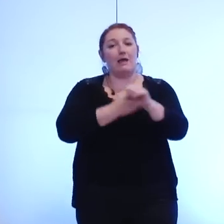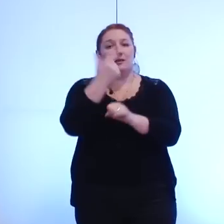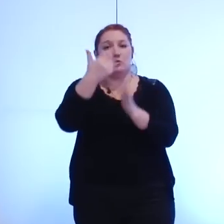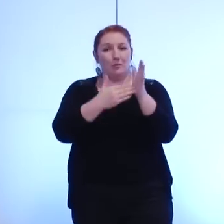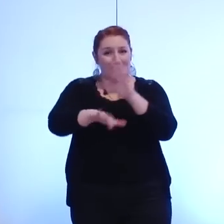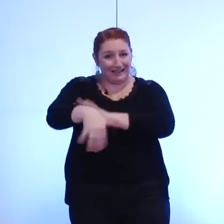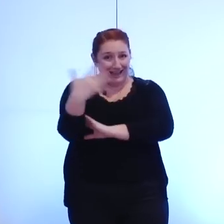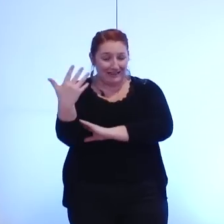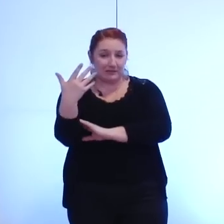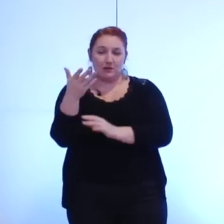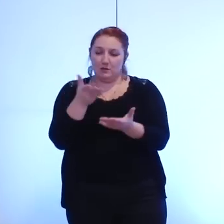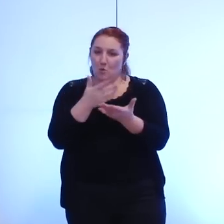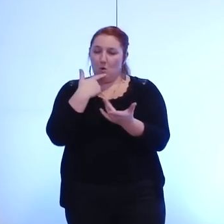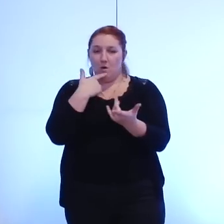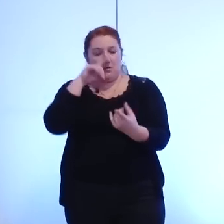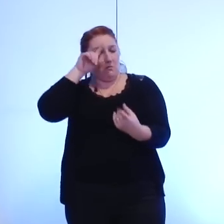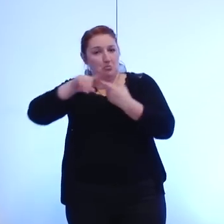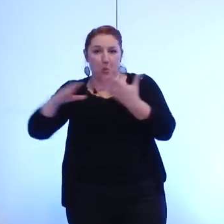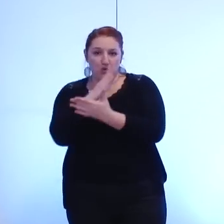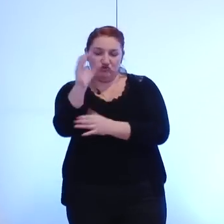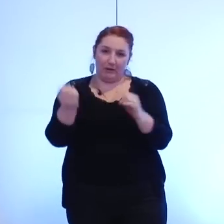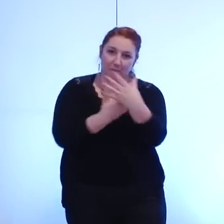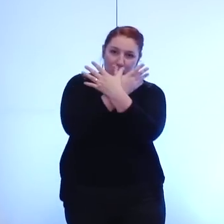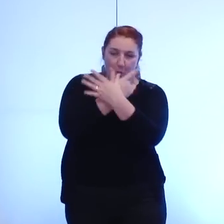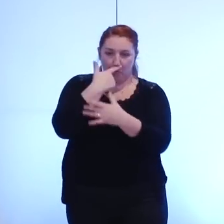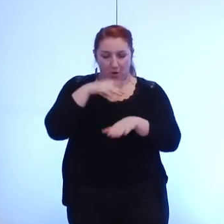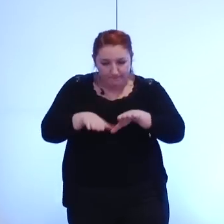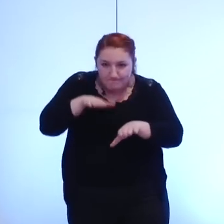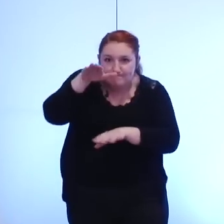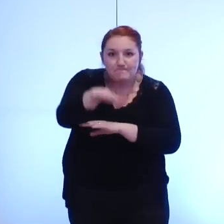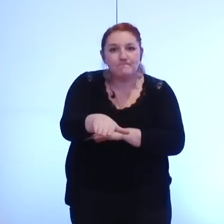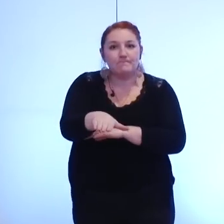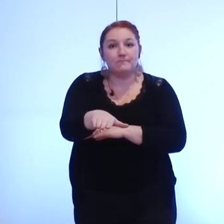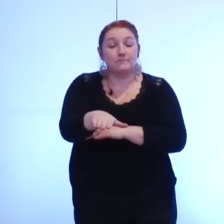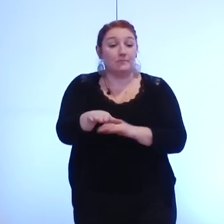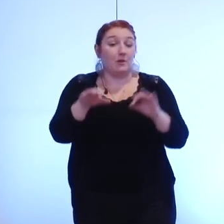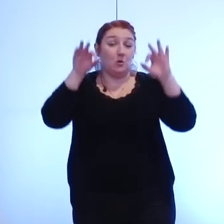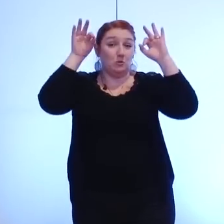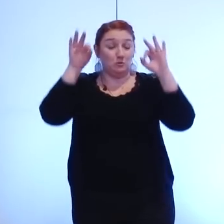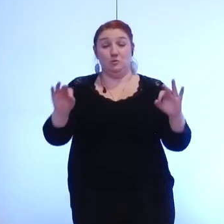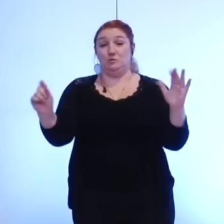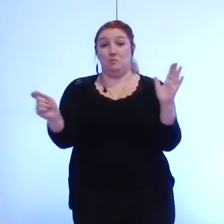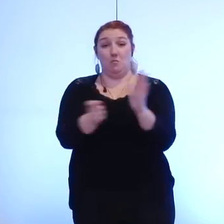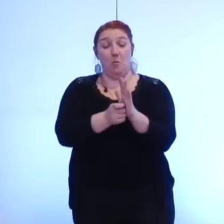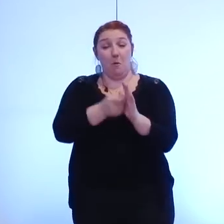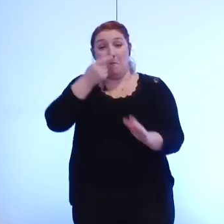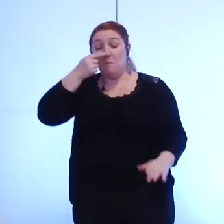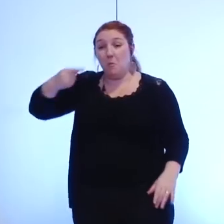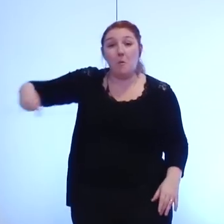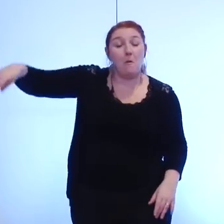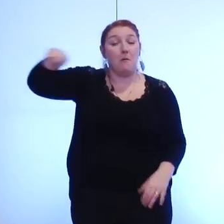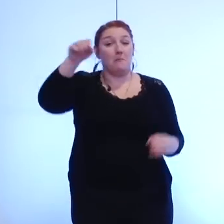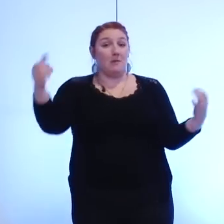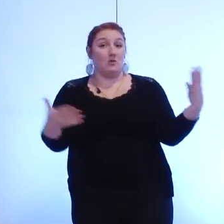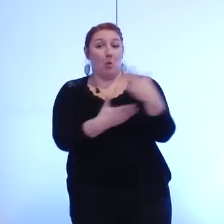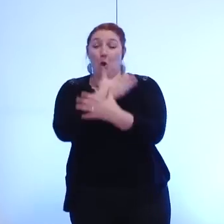'écriture du projet métropolitain sera à cet égard un moment de vérité pour la métropole pour